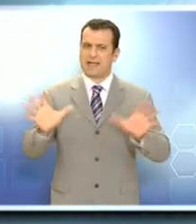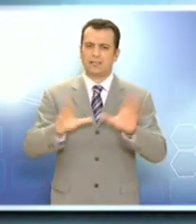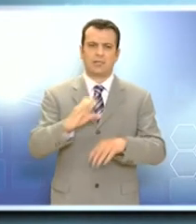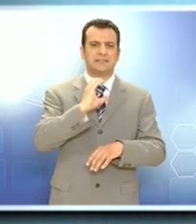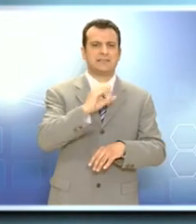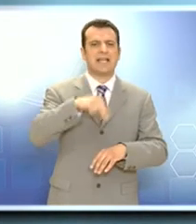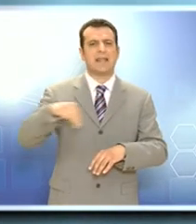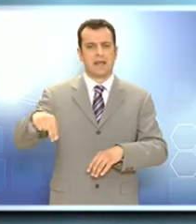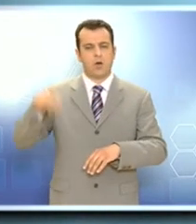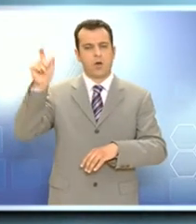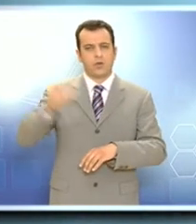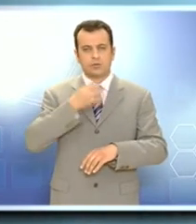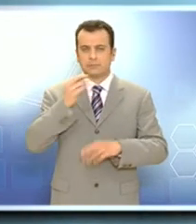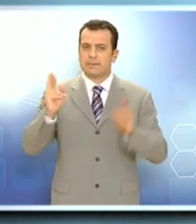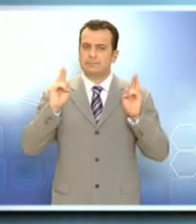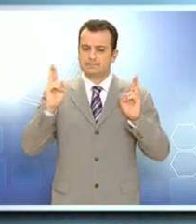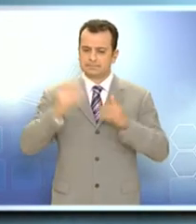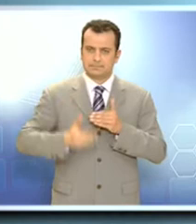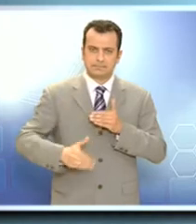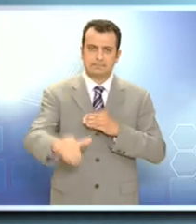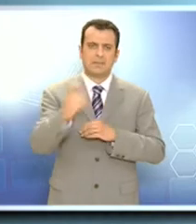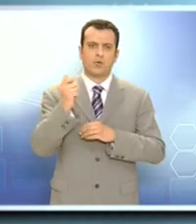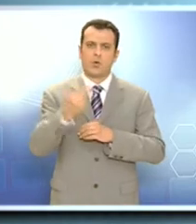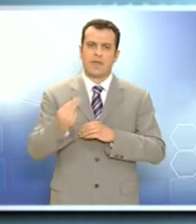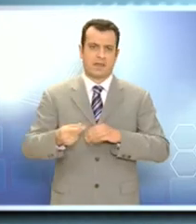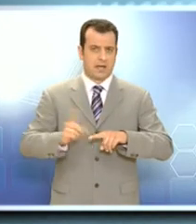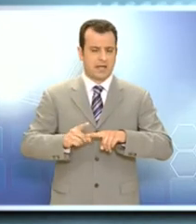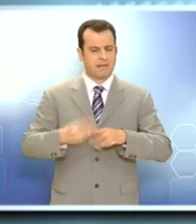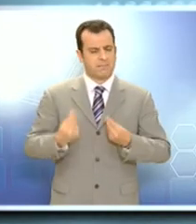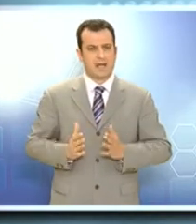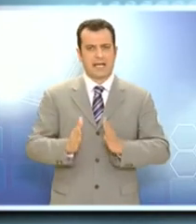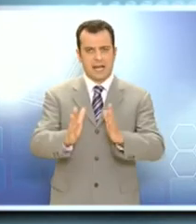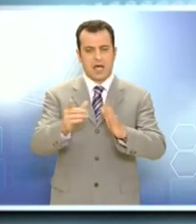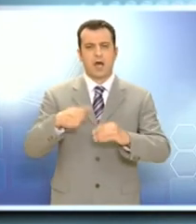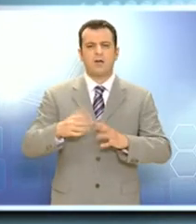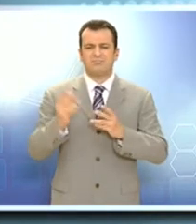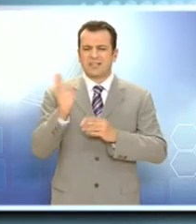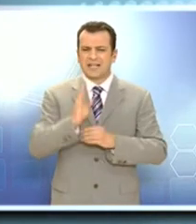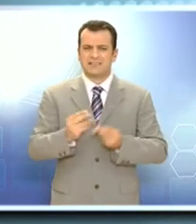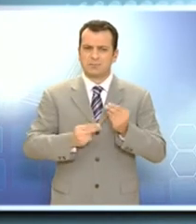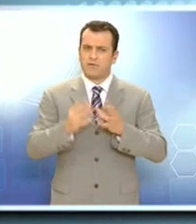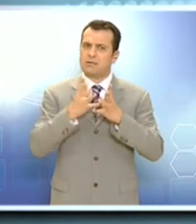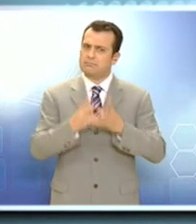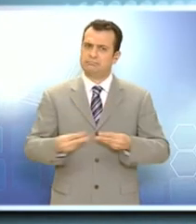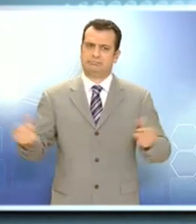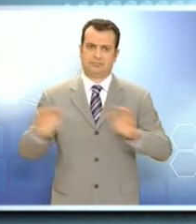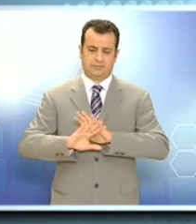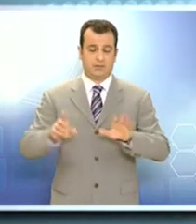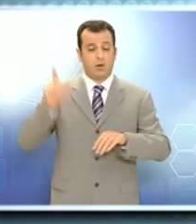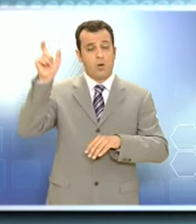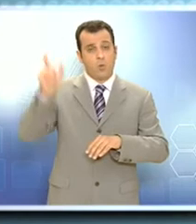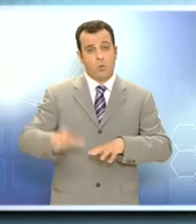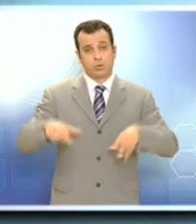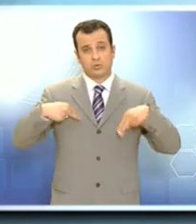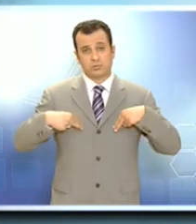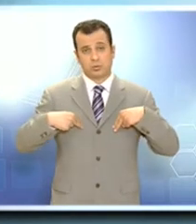Δένδιας, μιλώντας στο τηλεοπτικό δίκτυο CNN, υπογραμμίζοντας ότι η χώρα θα βγει από το τούνελ της κρίσης. Ο κύριος Δένδιας